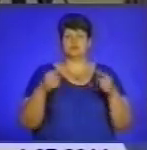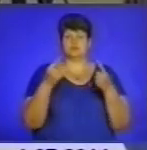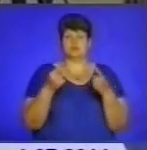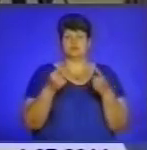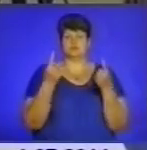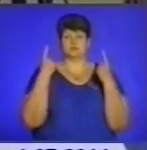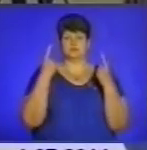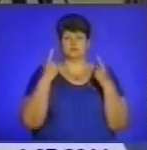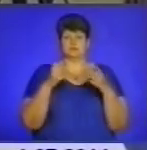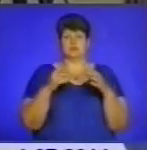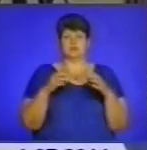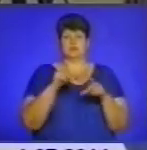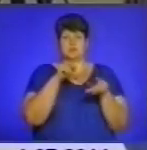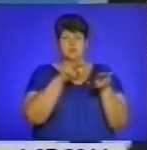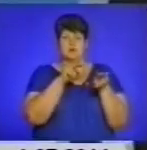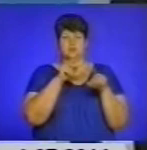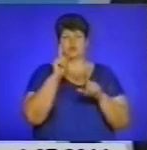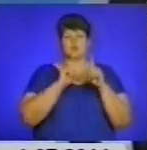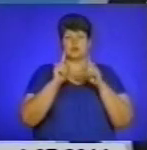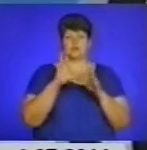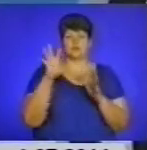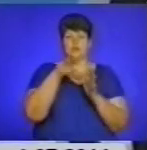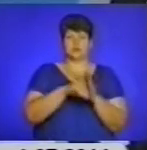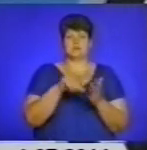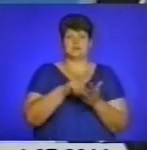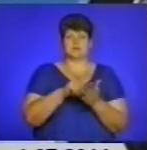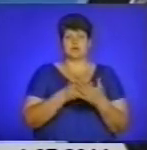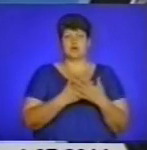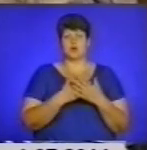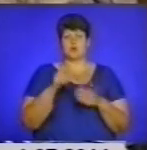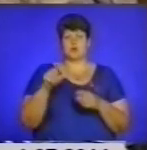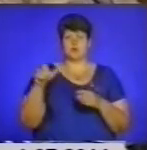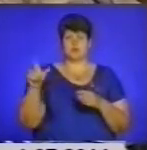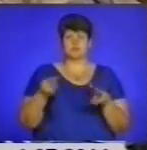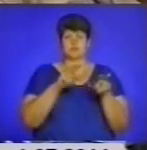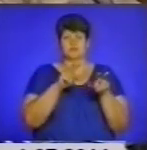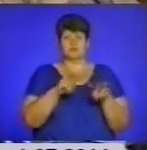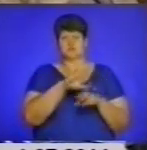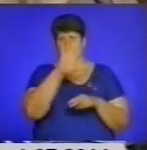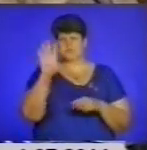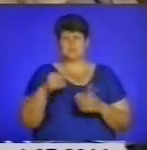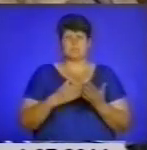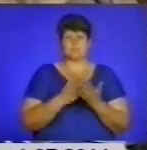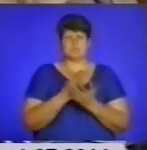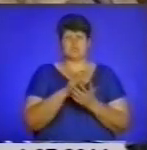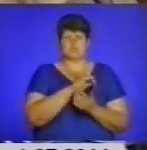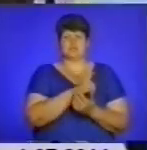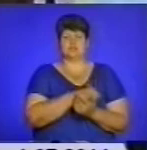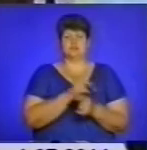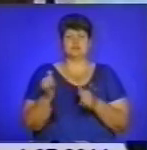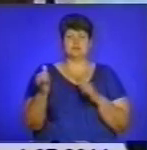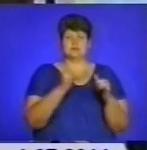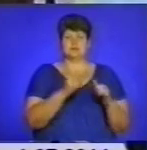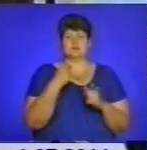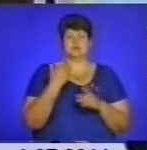наглядову раду. Туди входитимуть як представники громадськості, медіаексперти, так і спостерігачі від усіх політичних сил. Щоб забезпечити